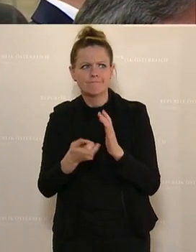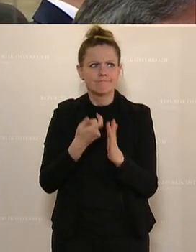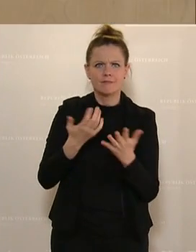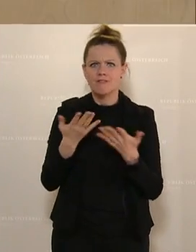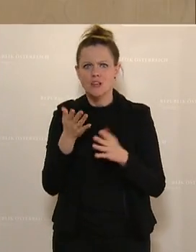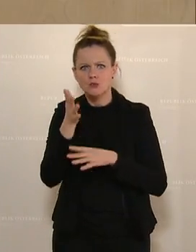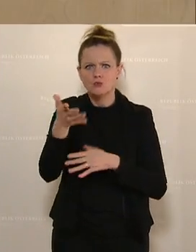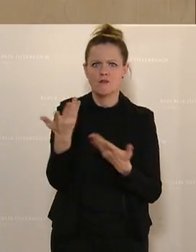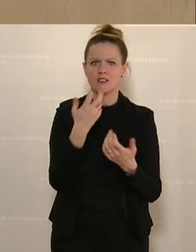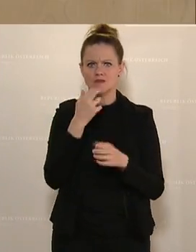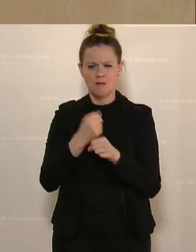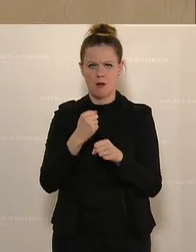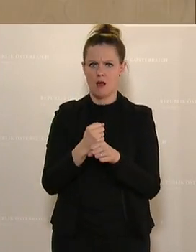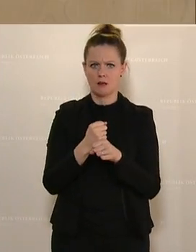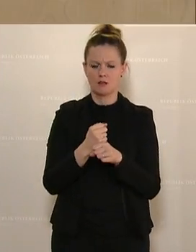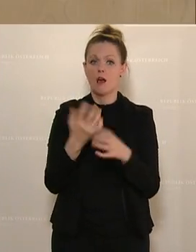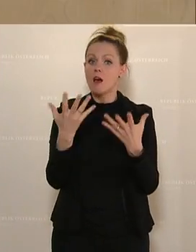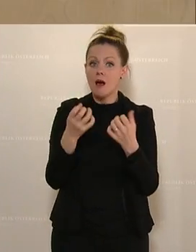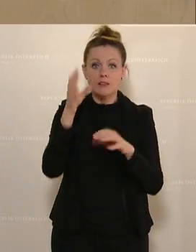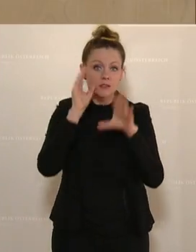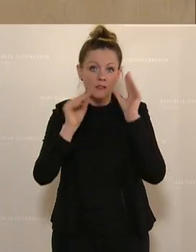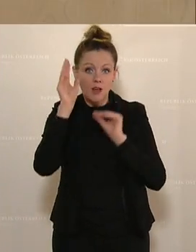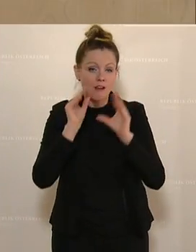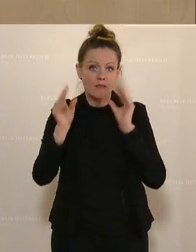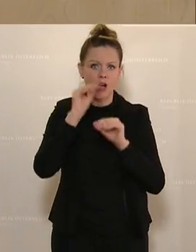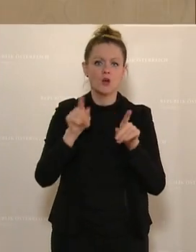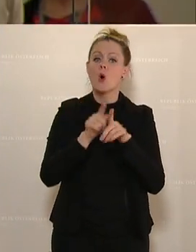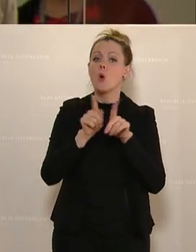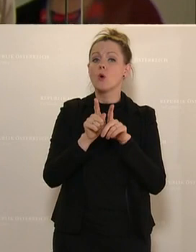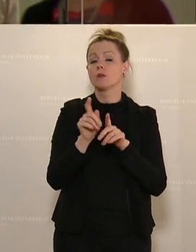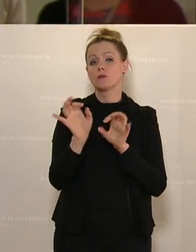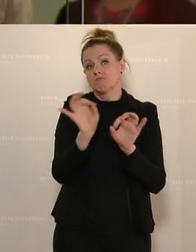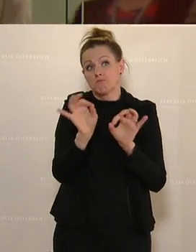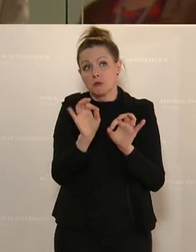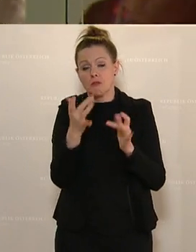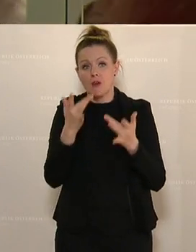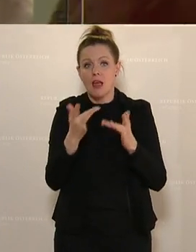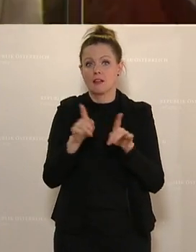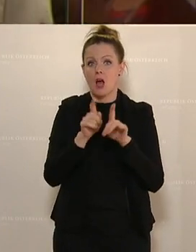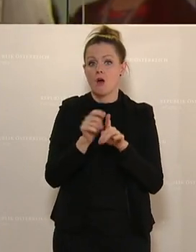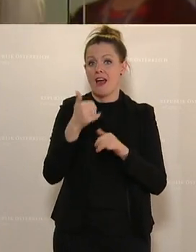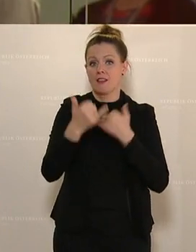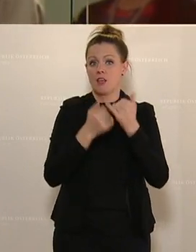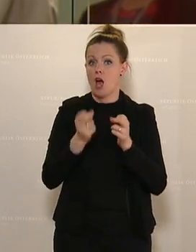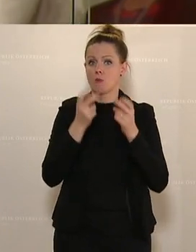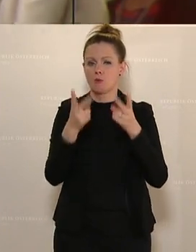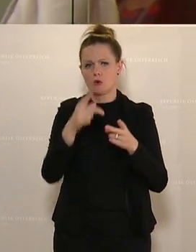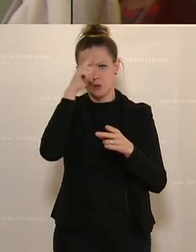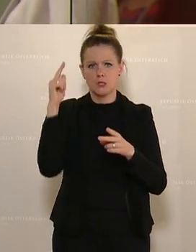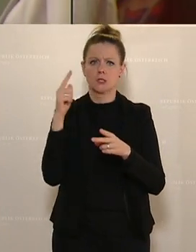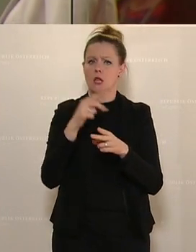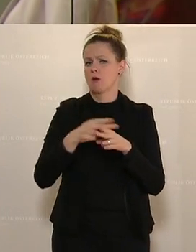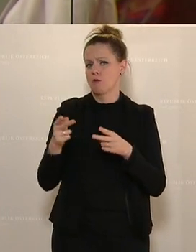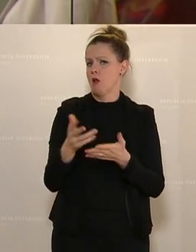Praxiserfahrung sammeln oder sie wollen ein Wartejahr überbrücken und für eine Ausbildung sinnvoll nützen. Außerdem